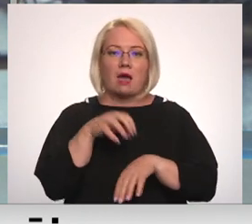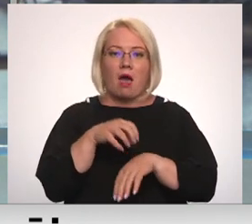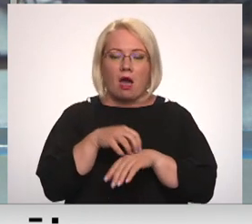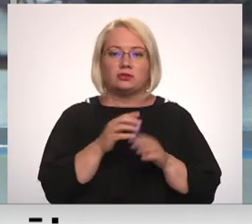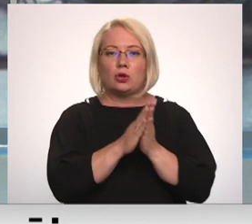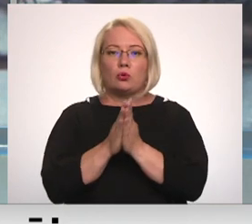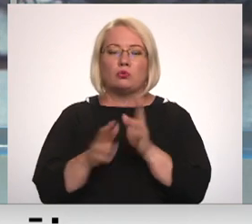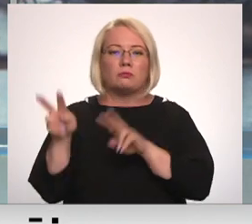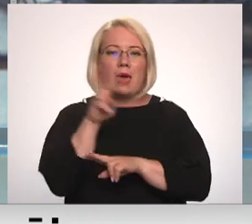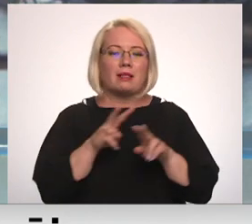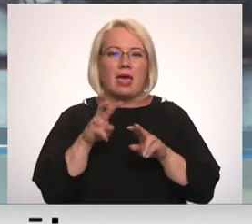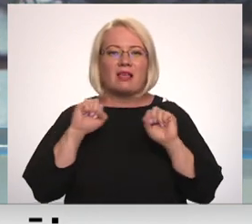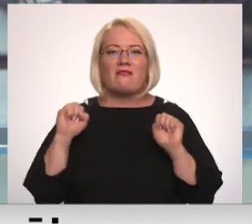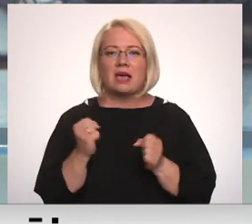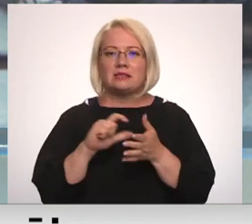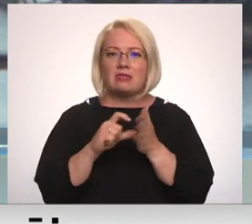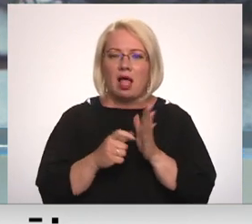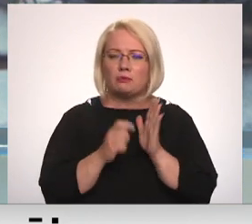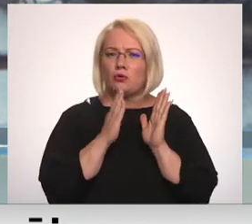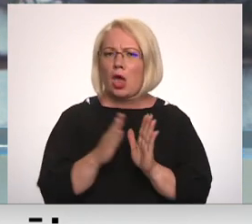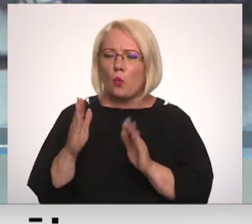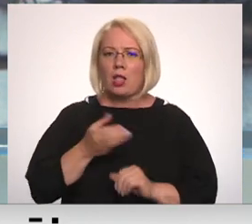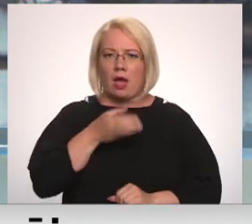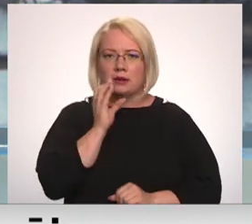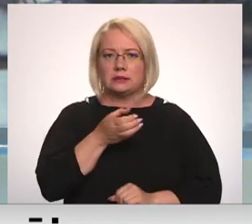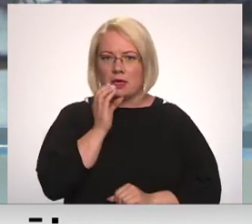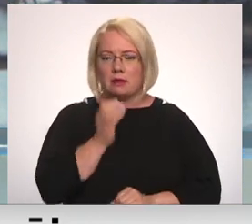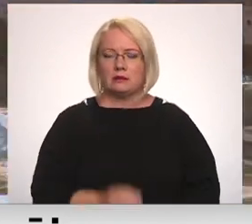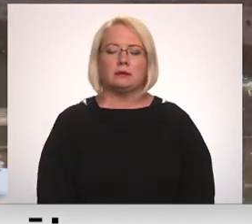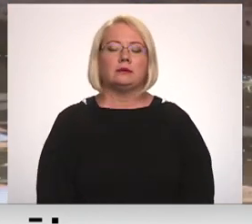vēsa stēlpus un regulāri padzerties. Par to Aika Inca.